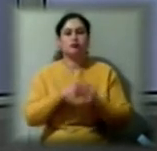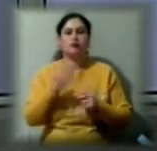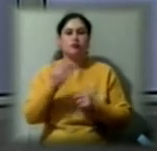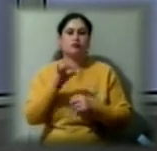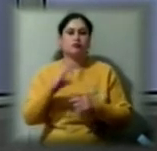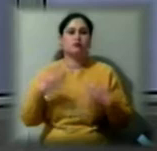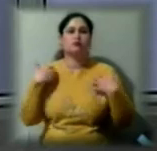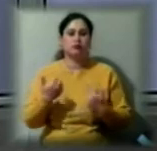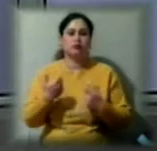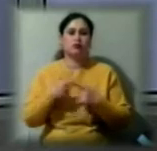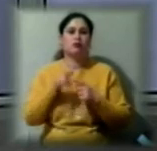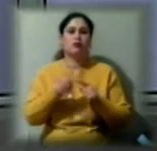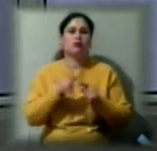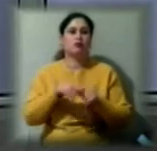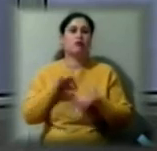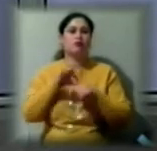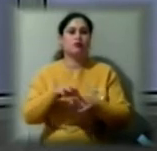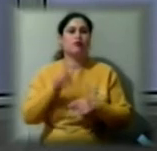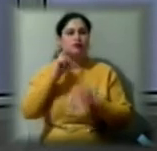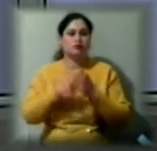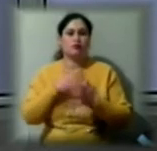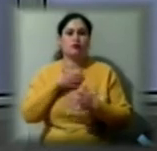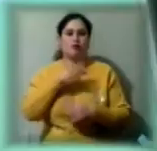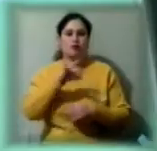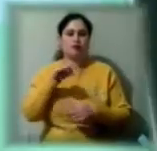Як все відбувалось, бачили кореспонденти Суспільного.